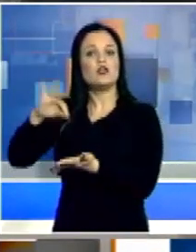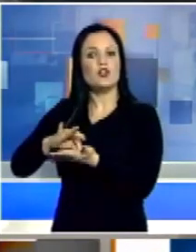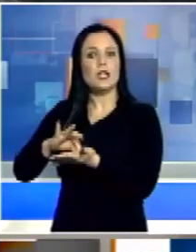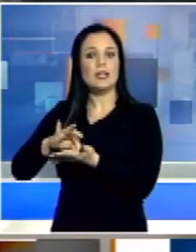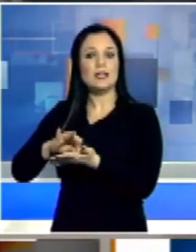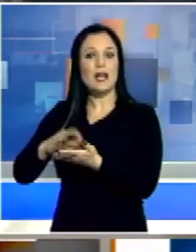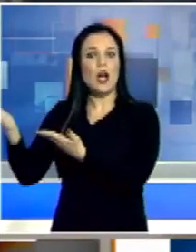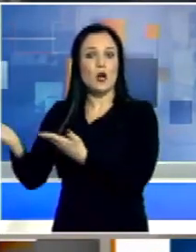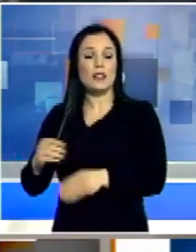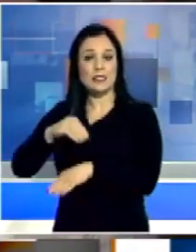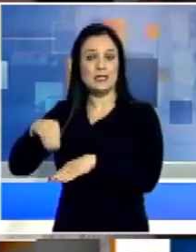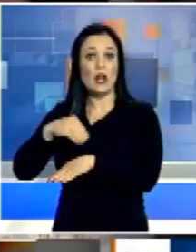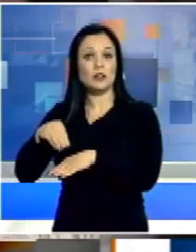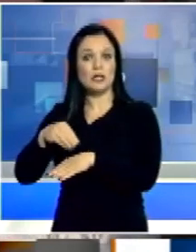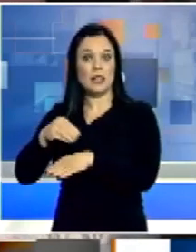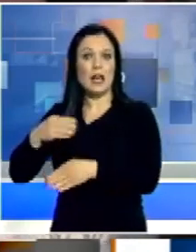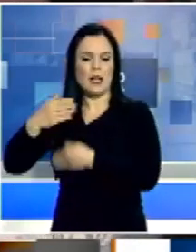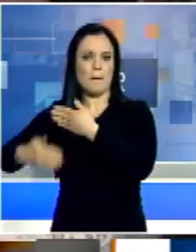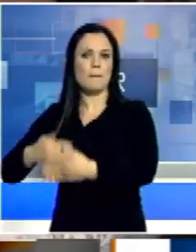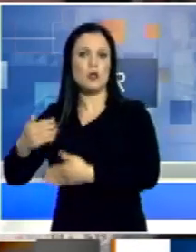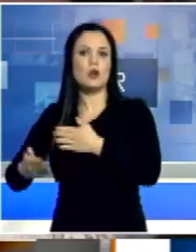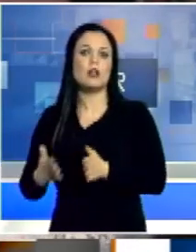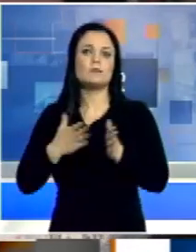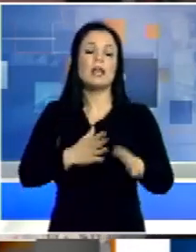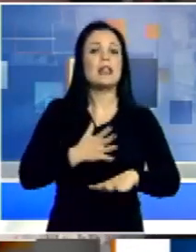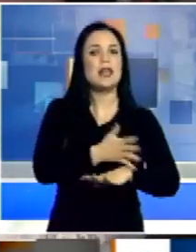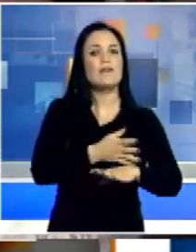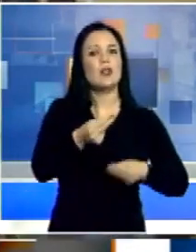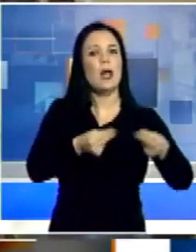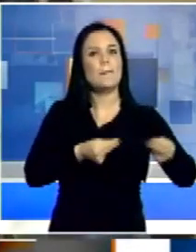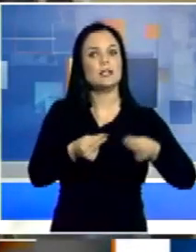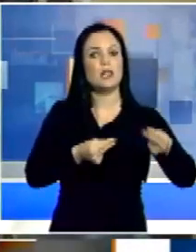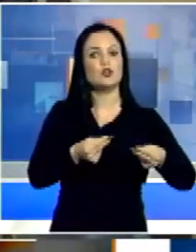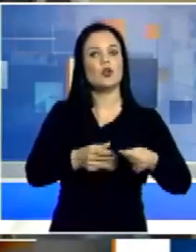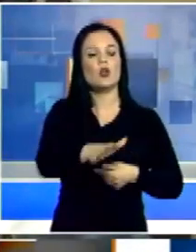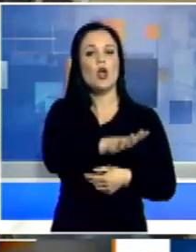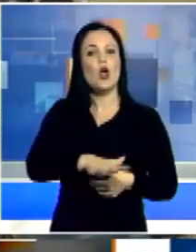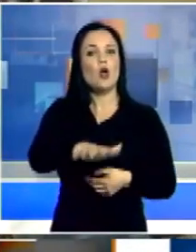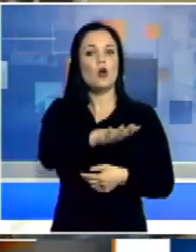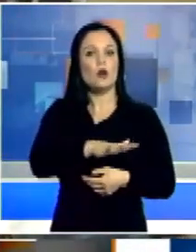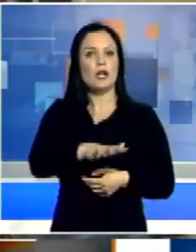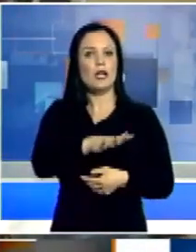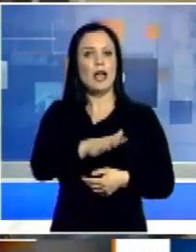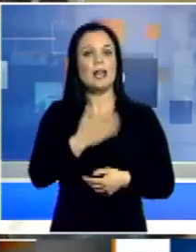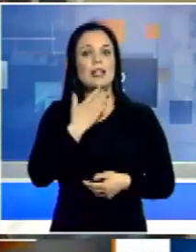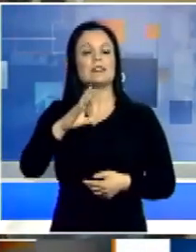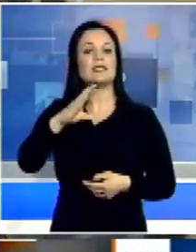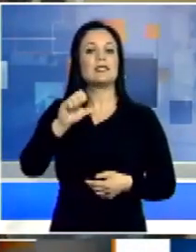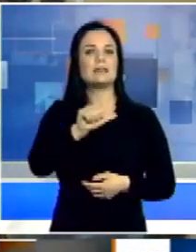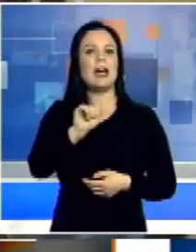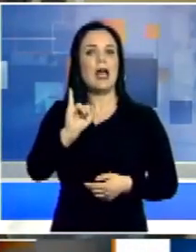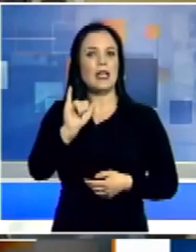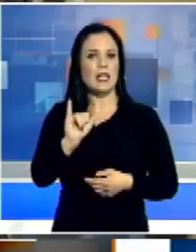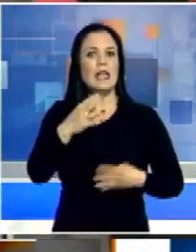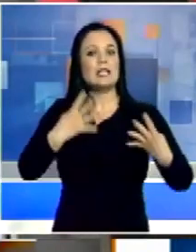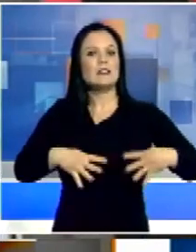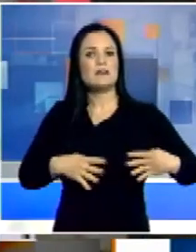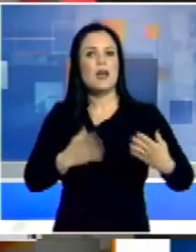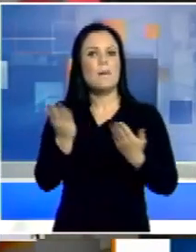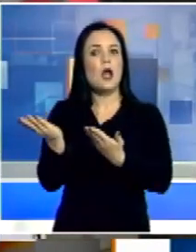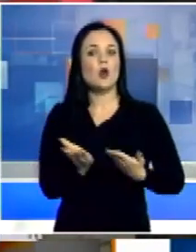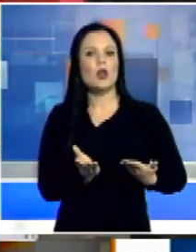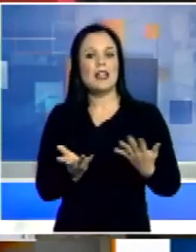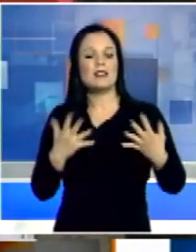straordinaria. Dall'altra si punta sull'intervento delle amministrazioni locali attraverso il SAI, il Sistema di Accoglienza e